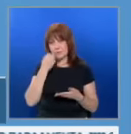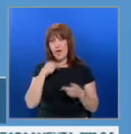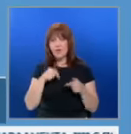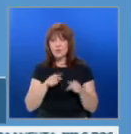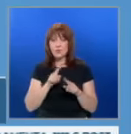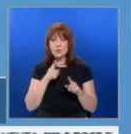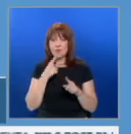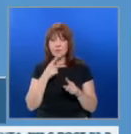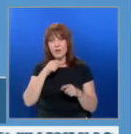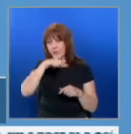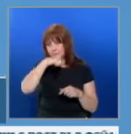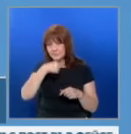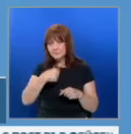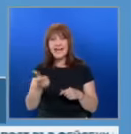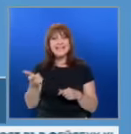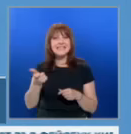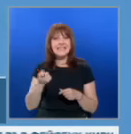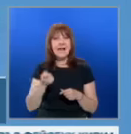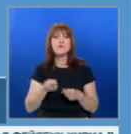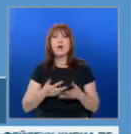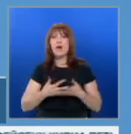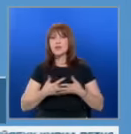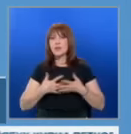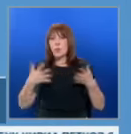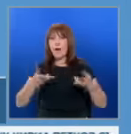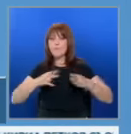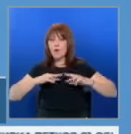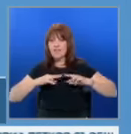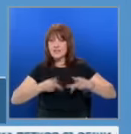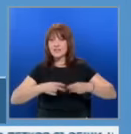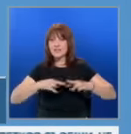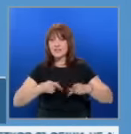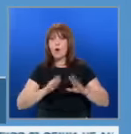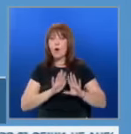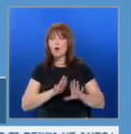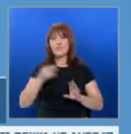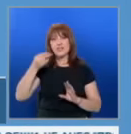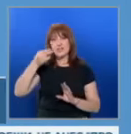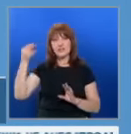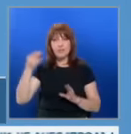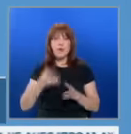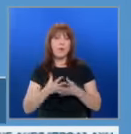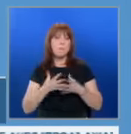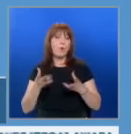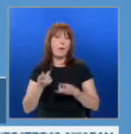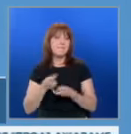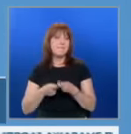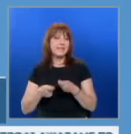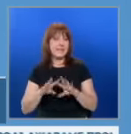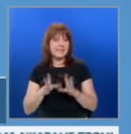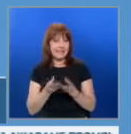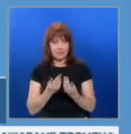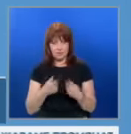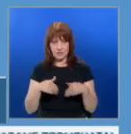говорим за безвъзмезни заеми, а за висока възвръщаемост на инвестициите от вашите компании по голям пазар. Заедно с нас